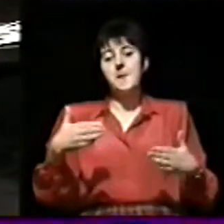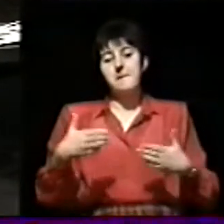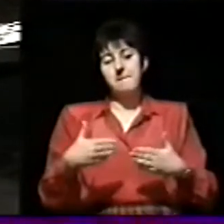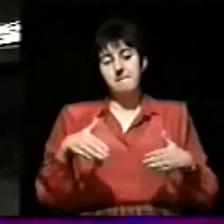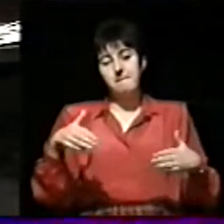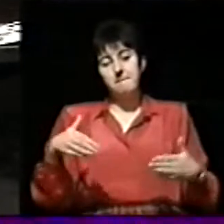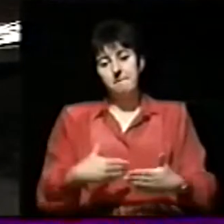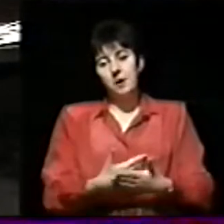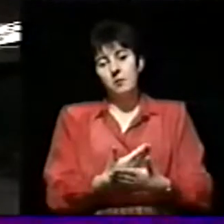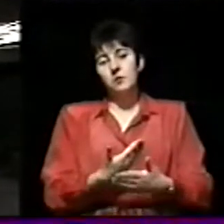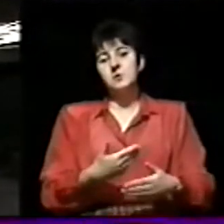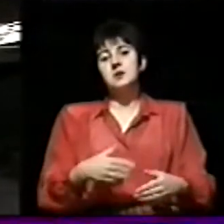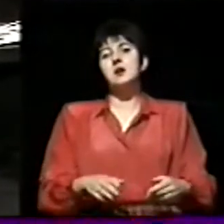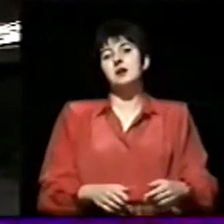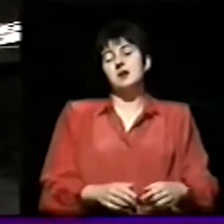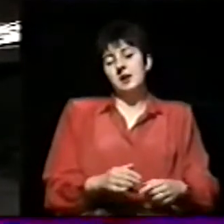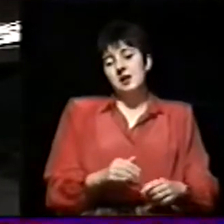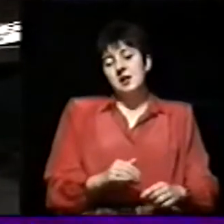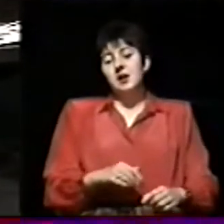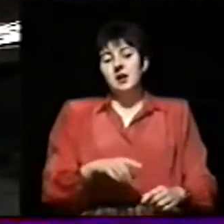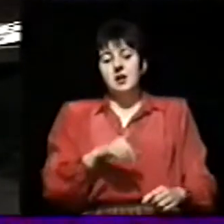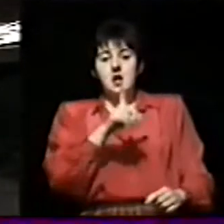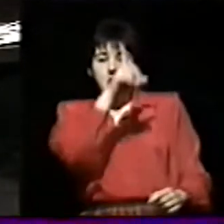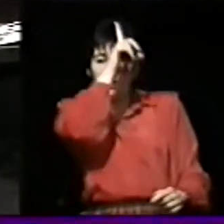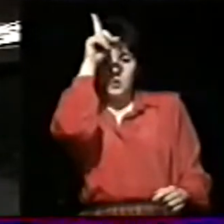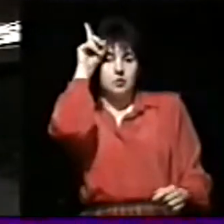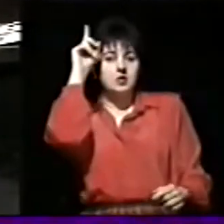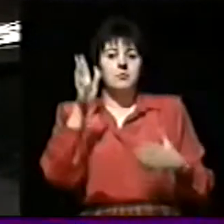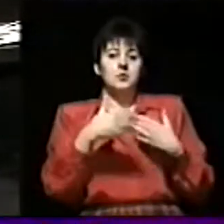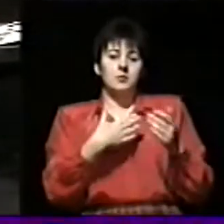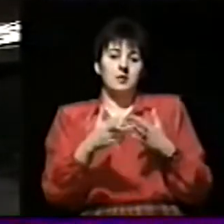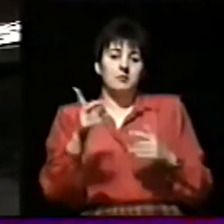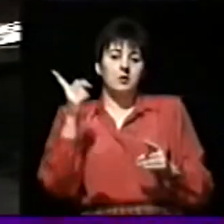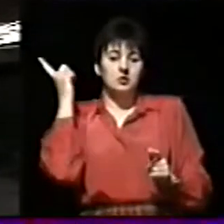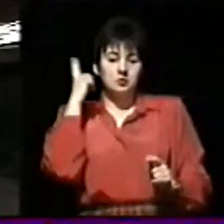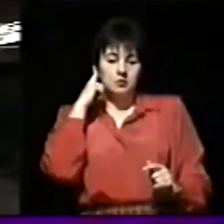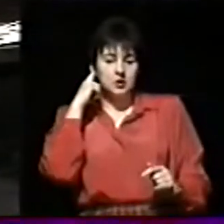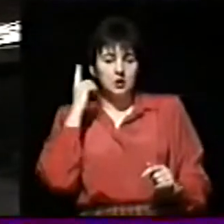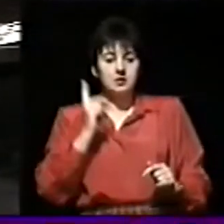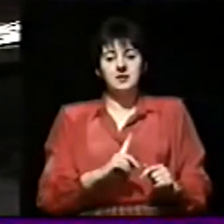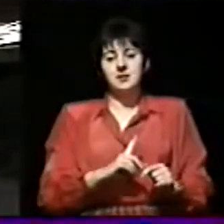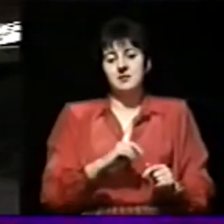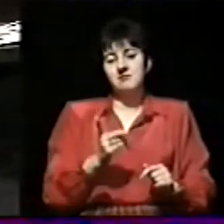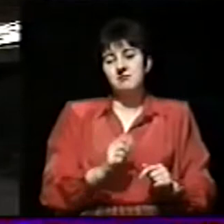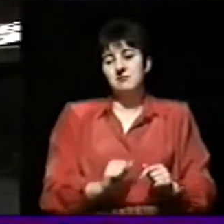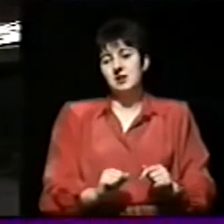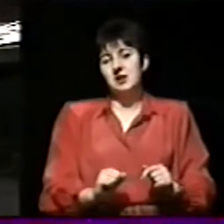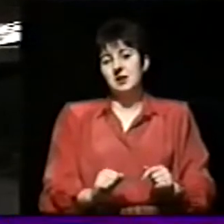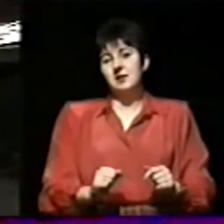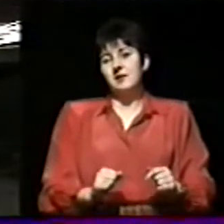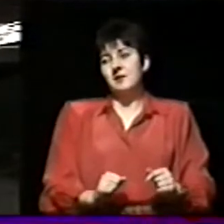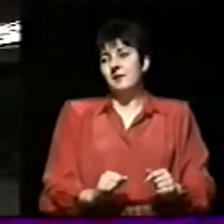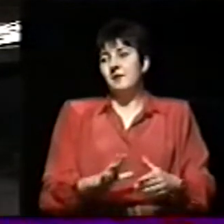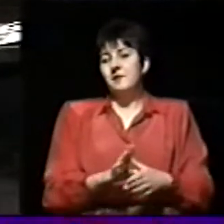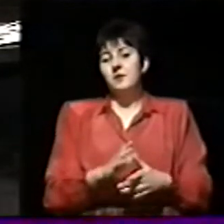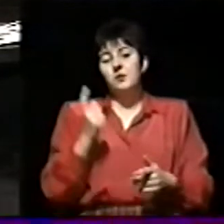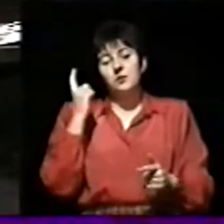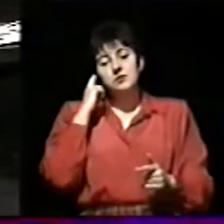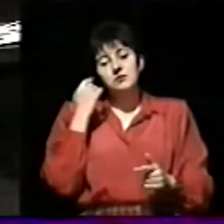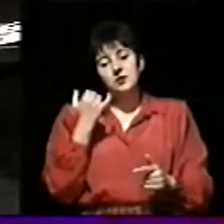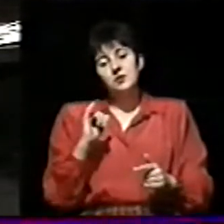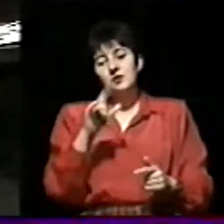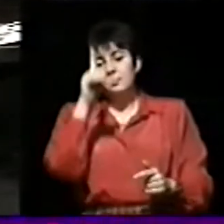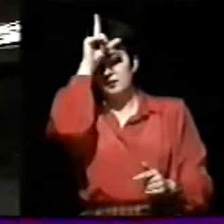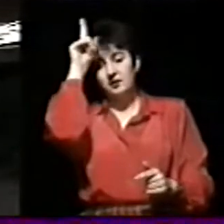Kołodziejak, Pani Agnieszce za to, że zechciała do nas przyjść zupełnie społecznie. Ten program jest, czy też robi się